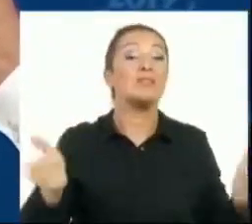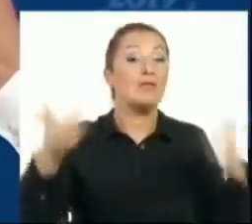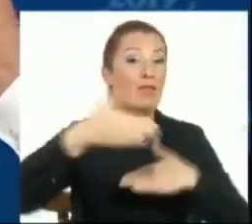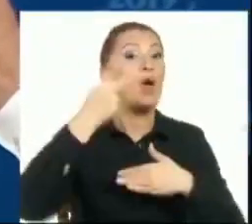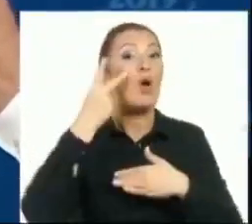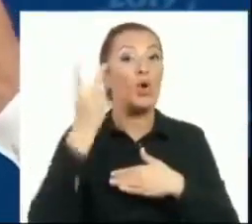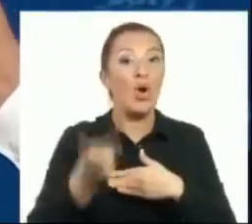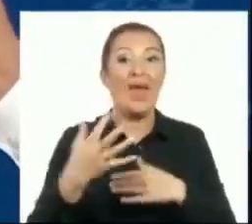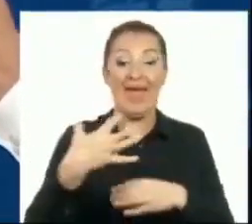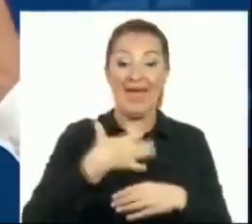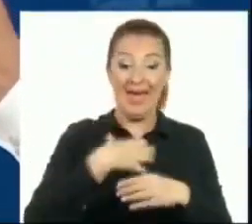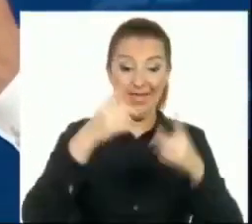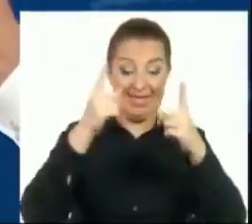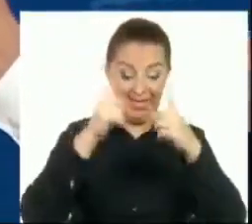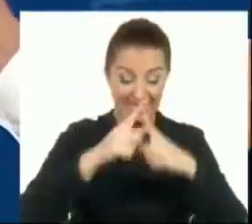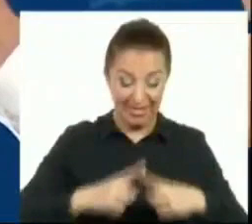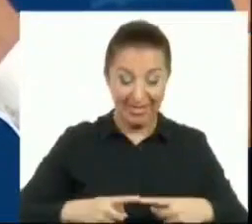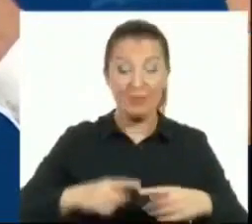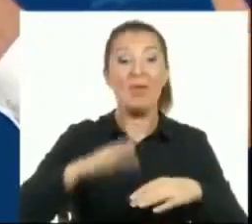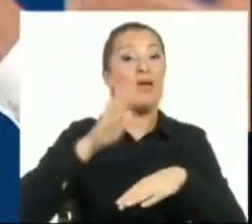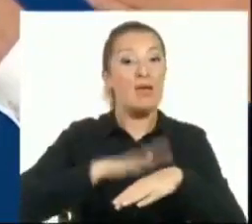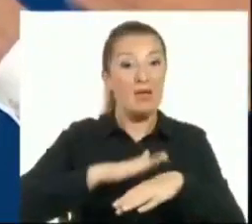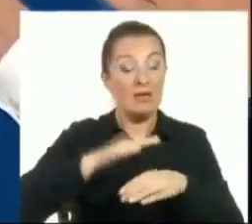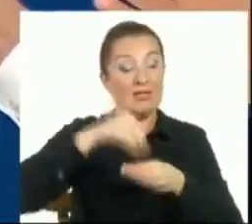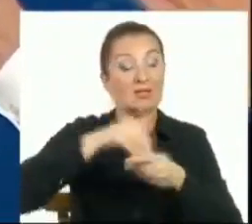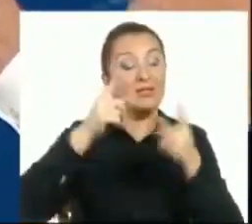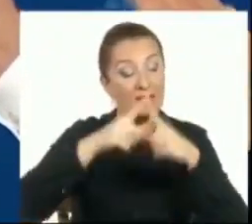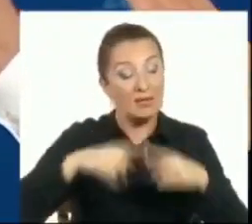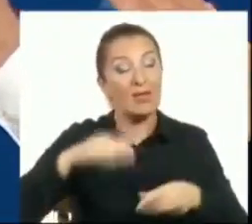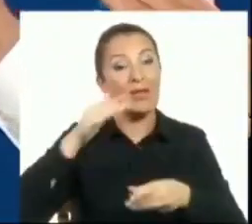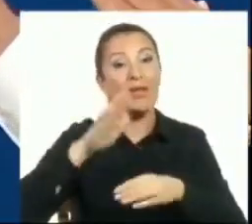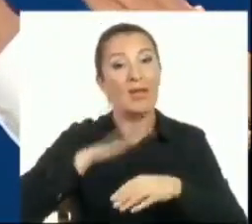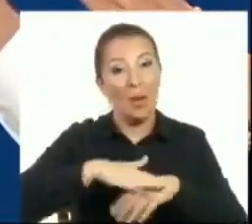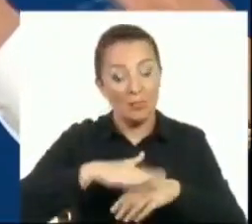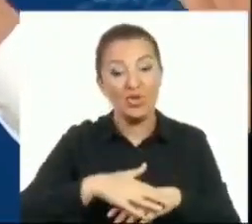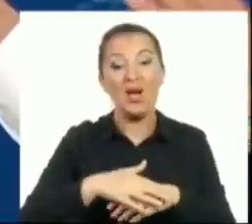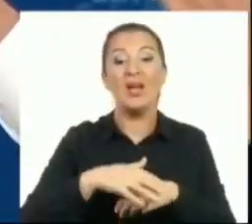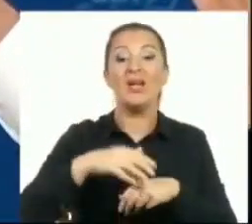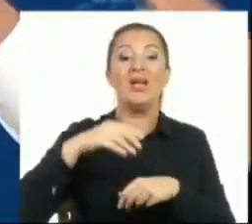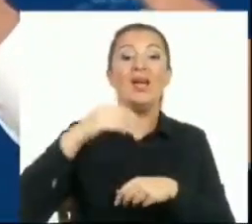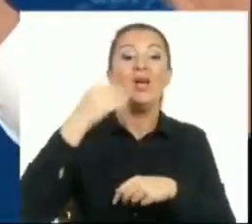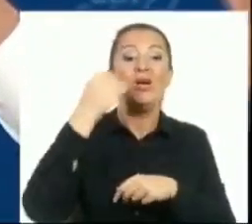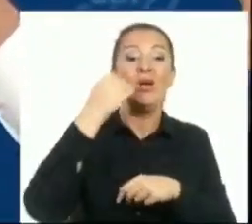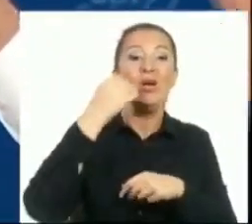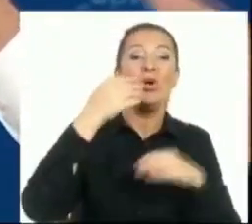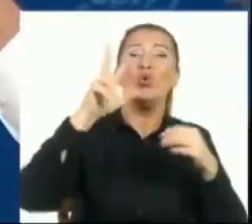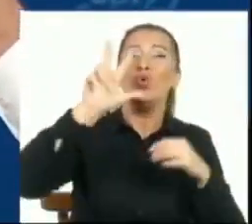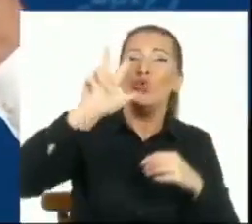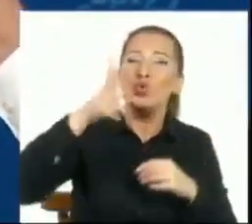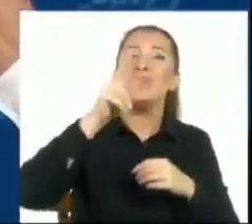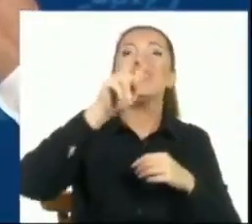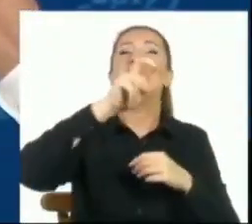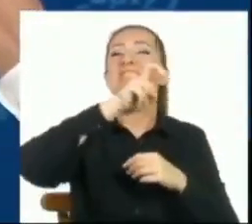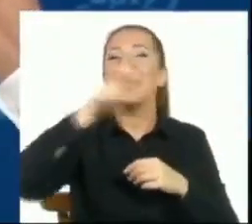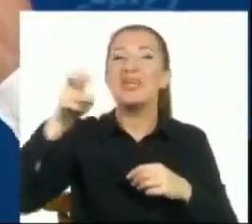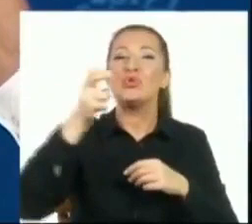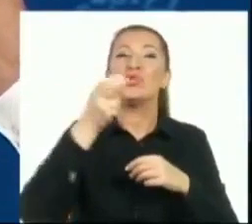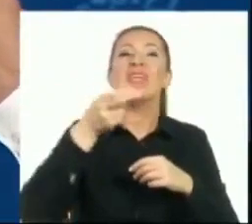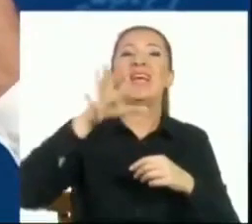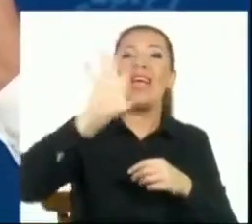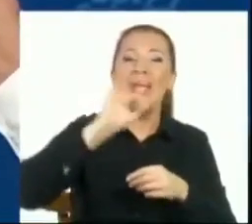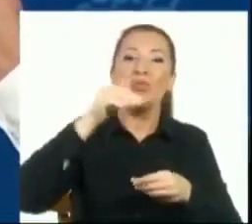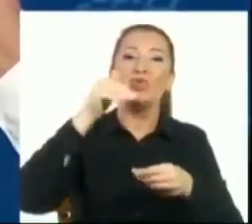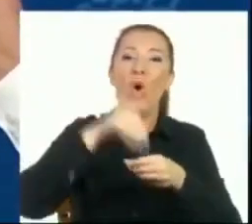kendi sayımlarını yapmışlar ve saat 4.35'te özür diliyorum. 3.870 oyla seçimi